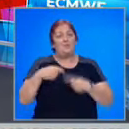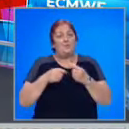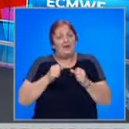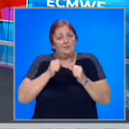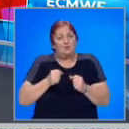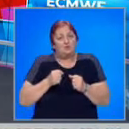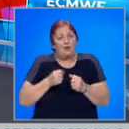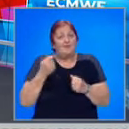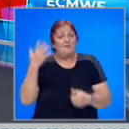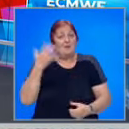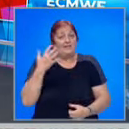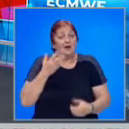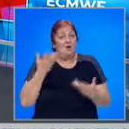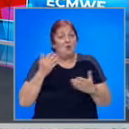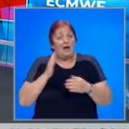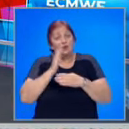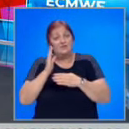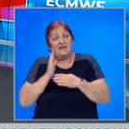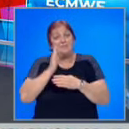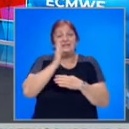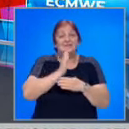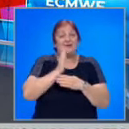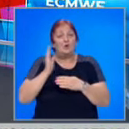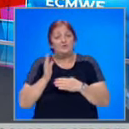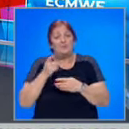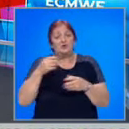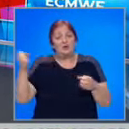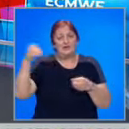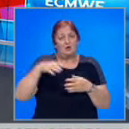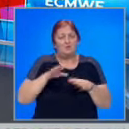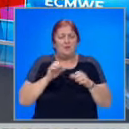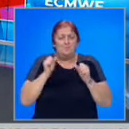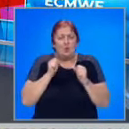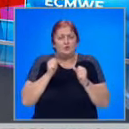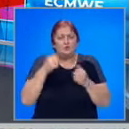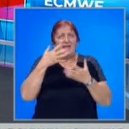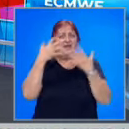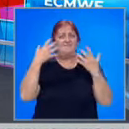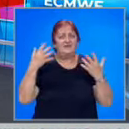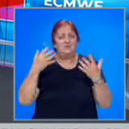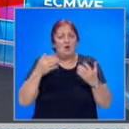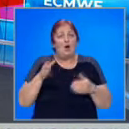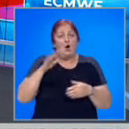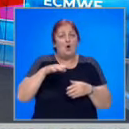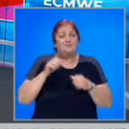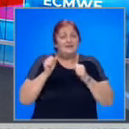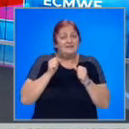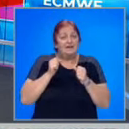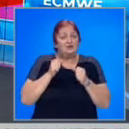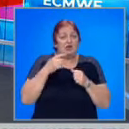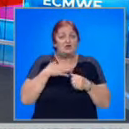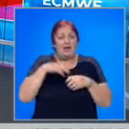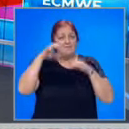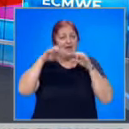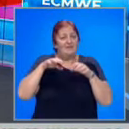Промяна предстои в петък, когато от запад с северозапад ще нахлува относително по-студен въздух. Освен